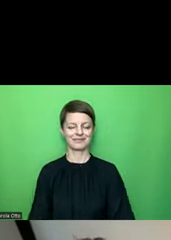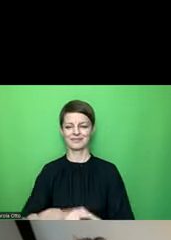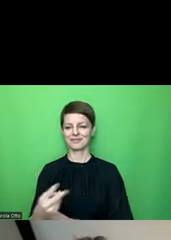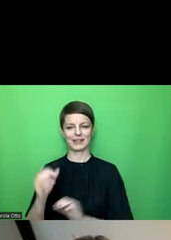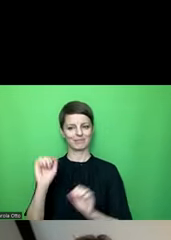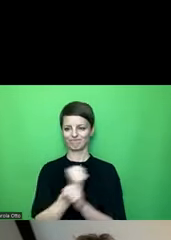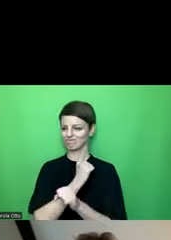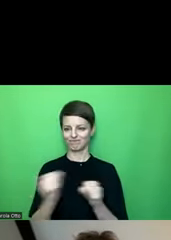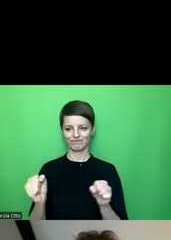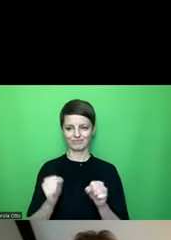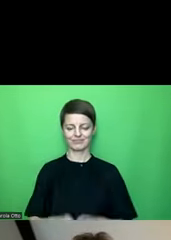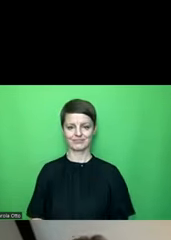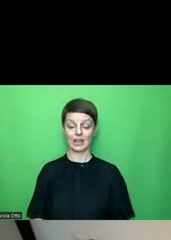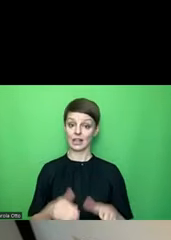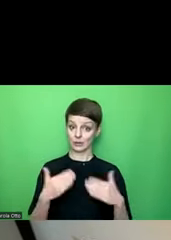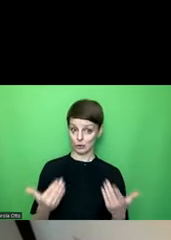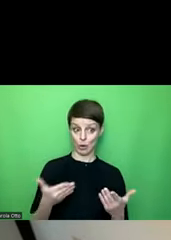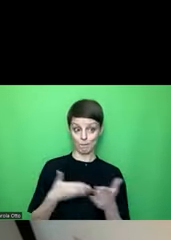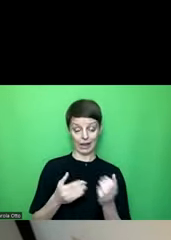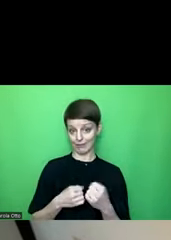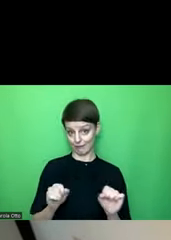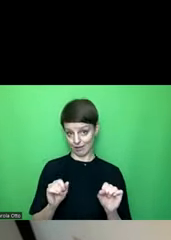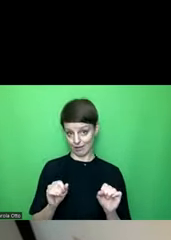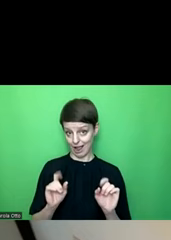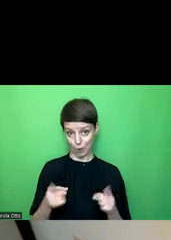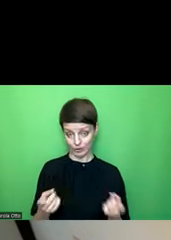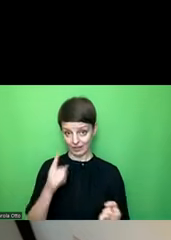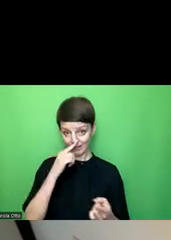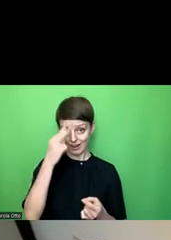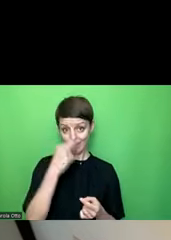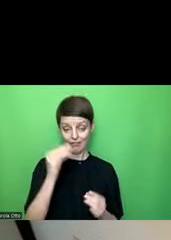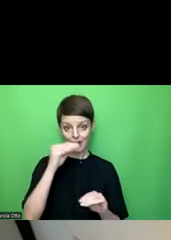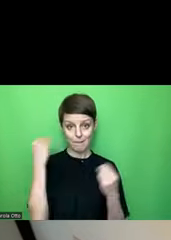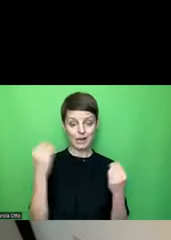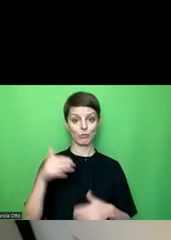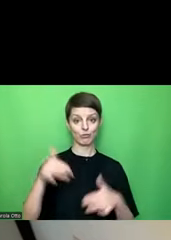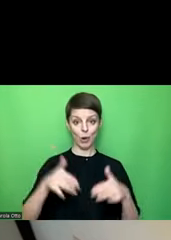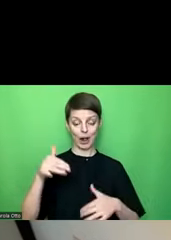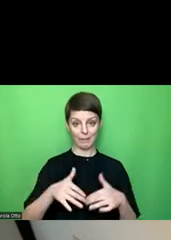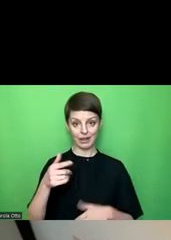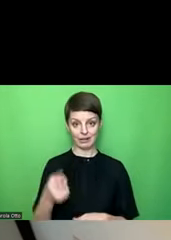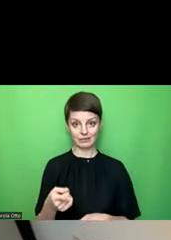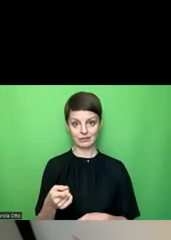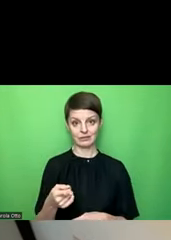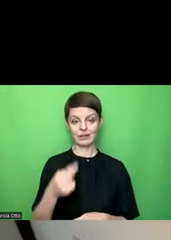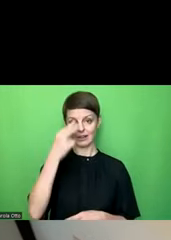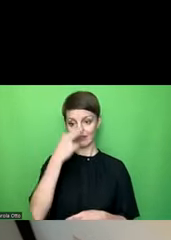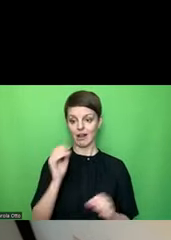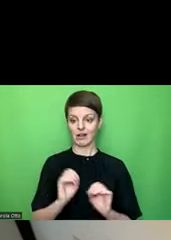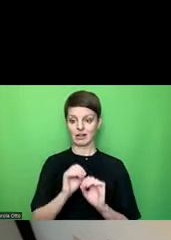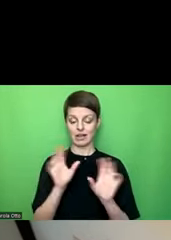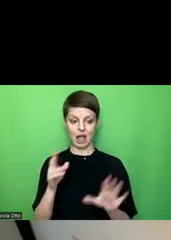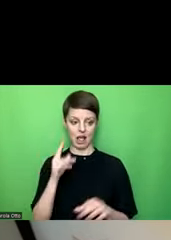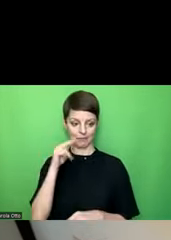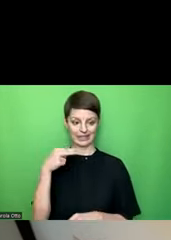sein, das ist jetzt so auch nicht barrierefrei, weil wenn sie Fehlermeldungen einprogrammieren, dann müssen die den Fehler klar benennen